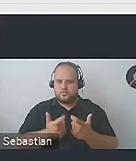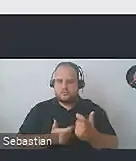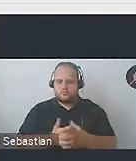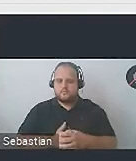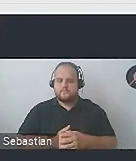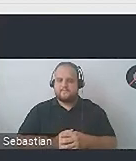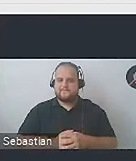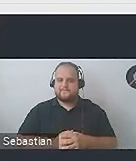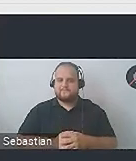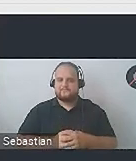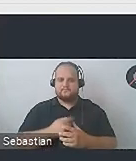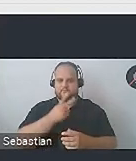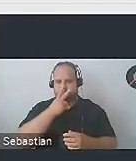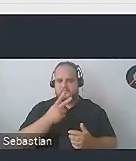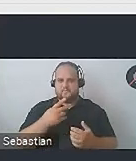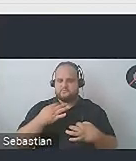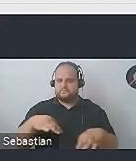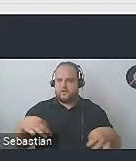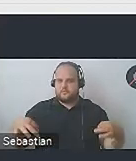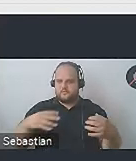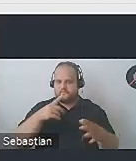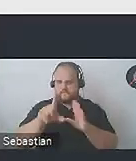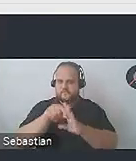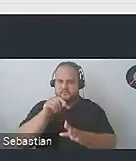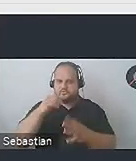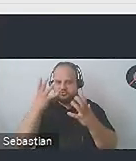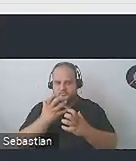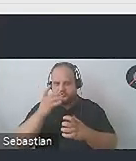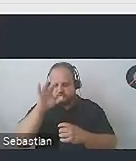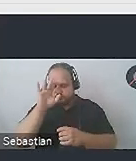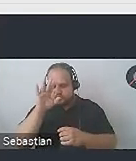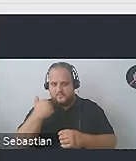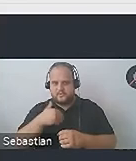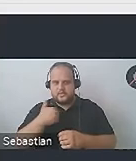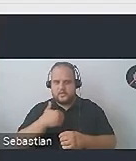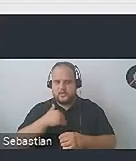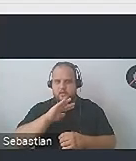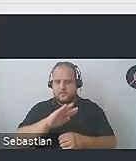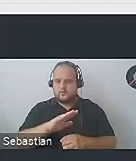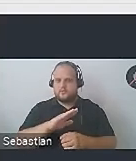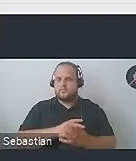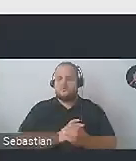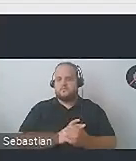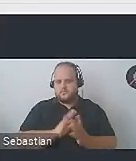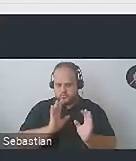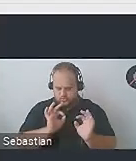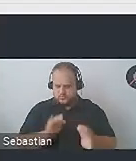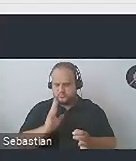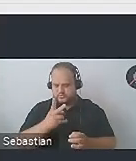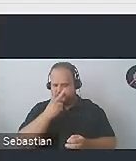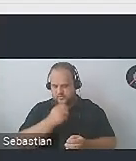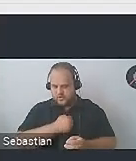nam pewną swobodę wyboru. Na przykład ciemnoszary tekst na białym tle będzie wciąż dobrze skontrastowany.